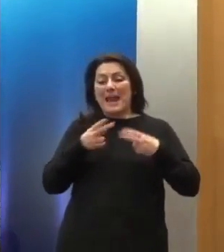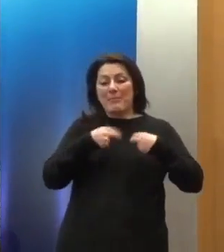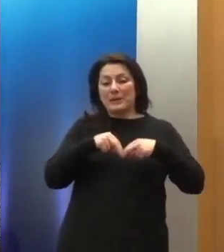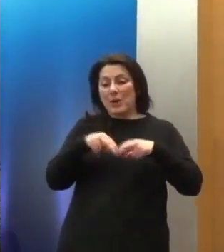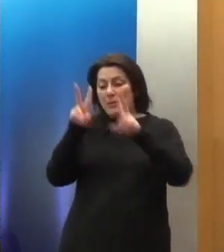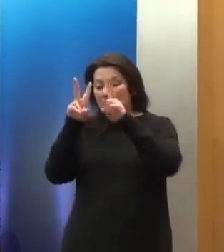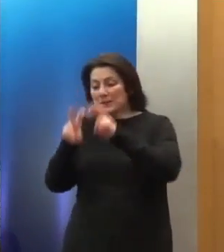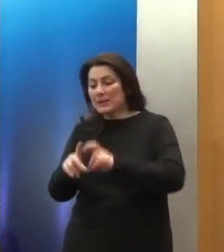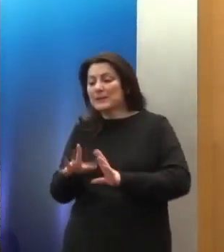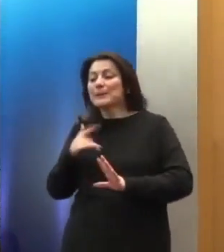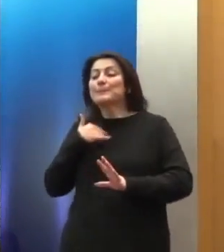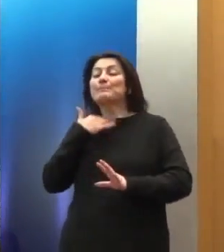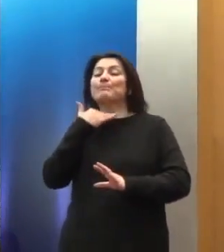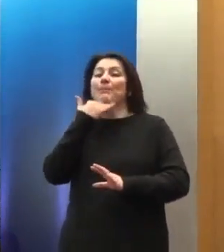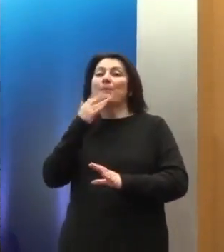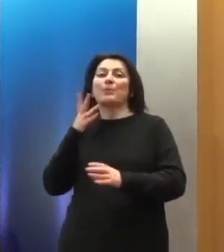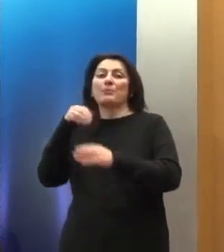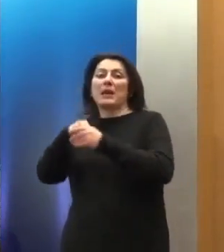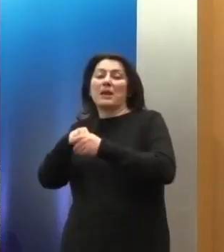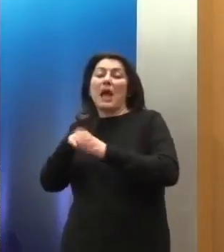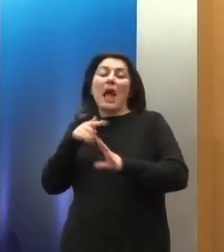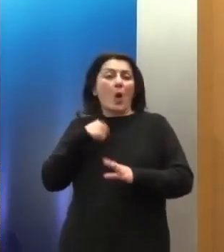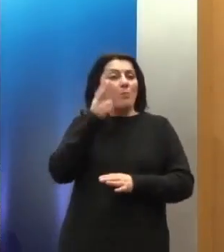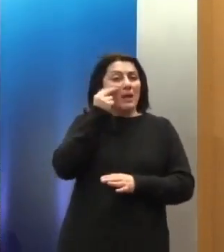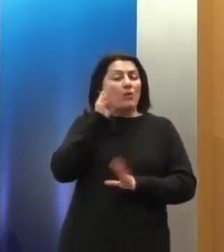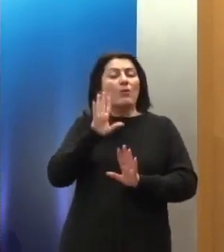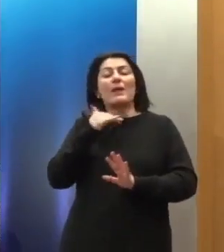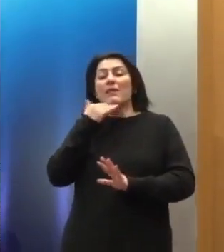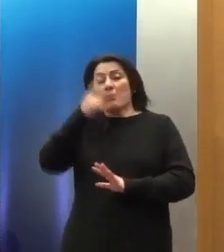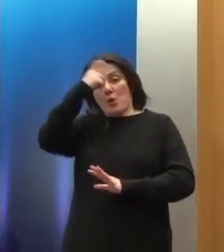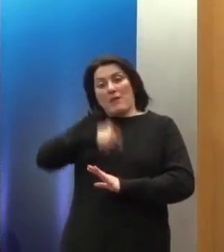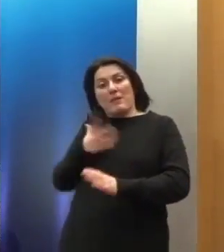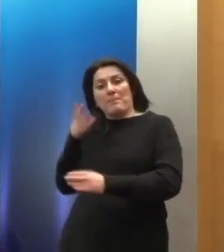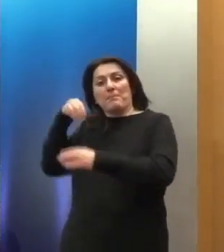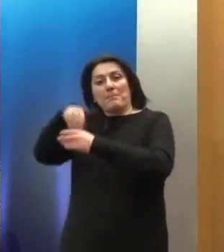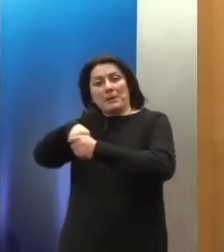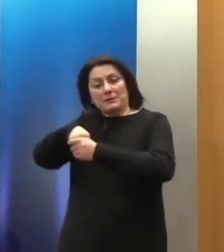Οπότε δεν ήμουν μέσα, το παρακολουθούσα, όμως βεβαίως και το παρακολουθούσα μετά